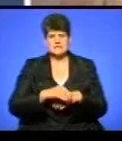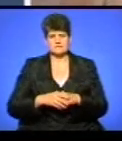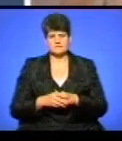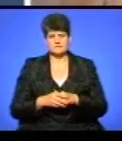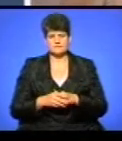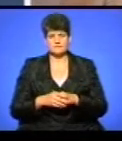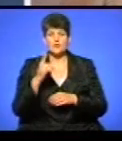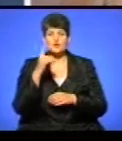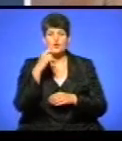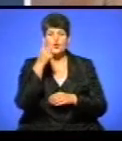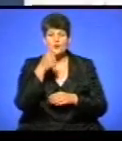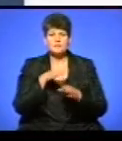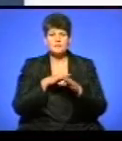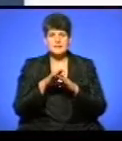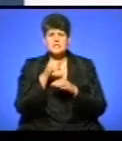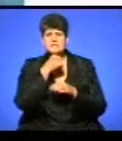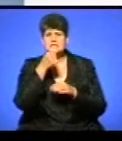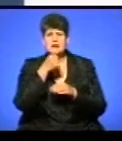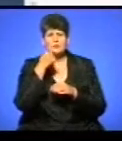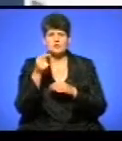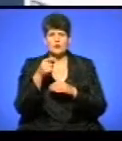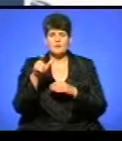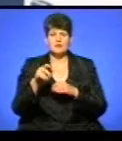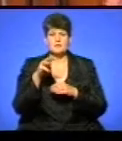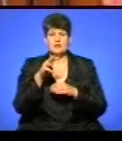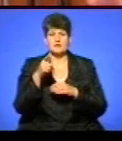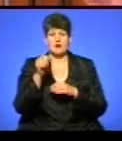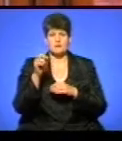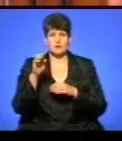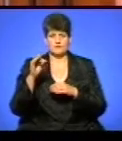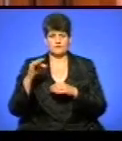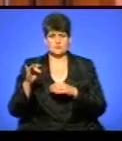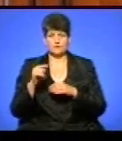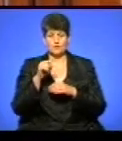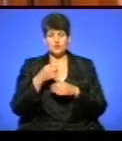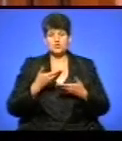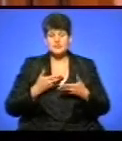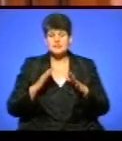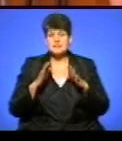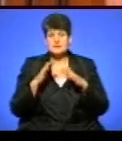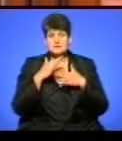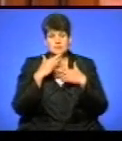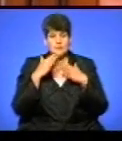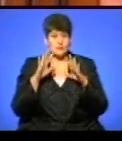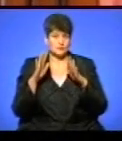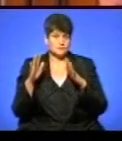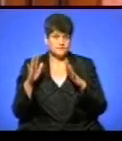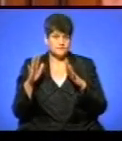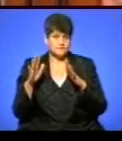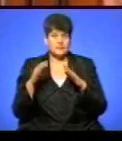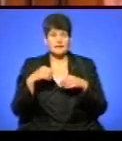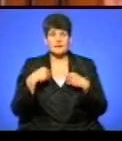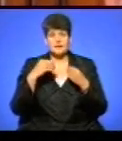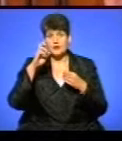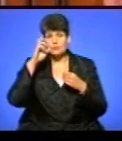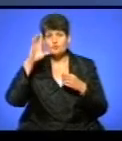100 років випонилося найстаршому тренополянину Михайлу Гавловському. Його житті сталося дуже багато. Дай Бог, щоб